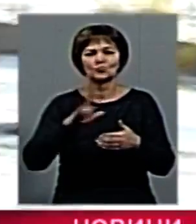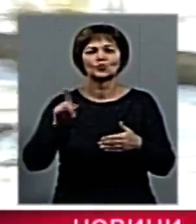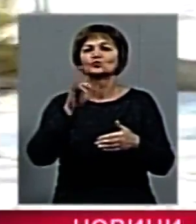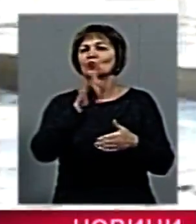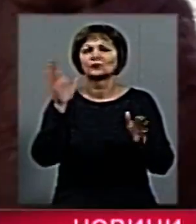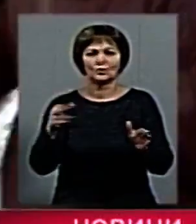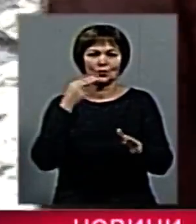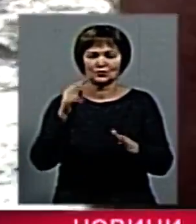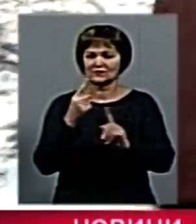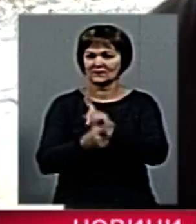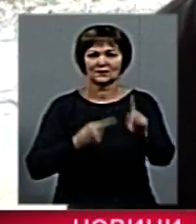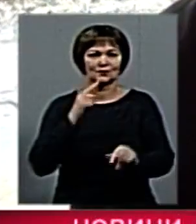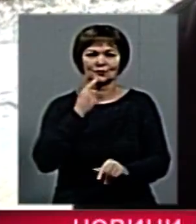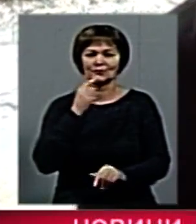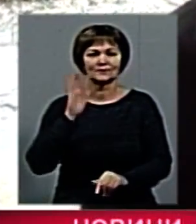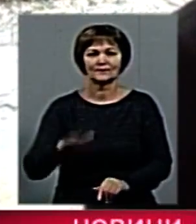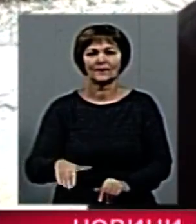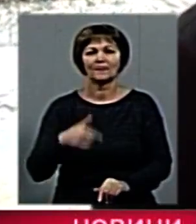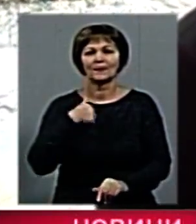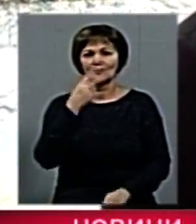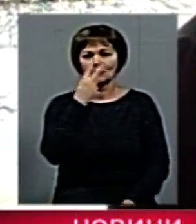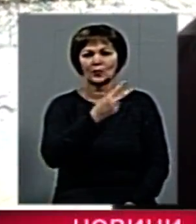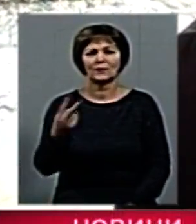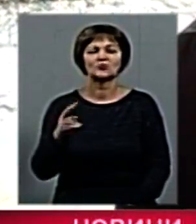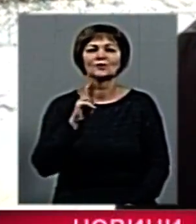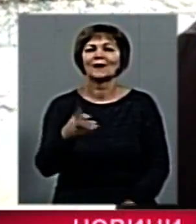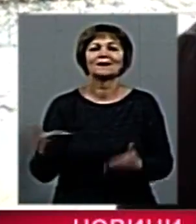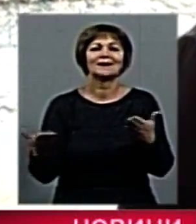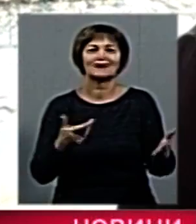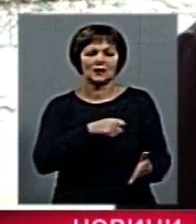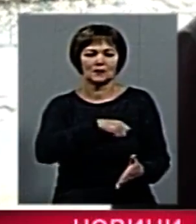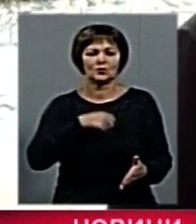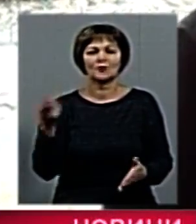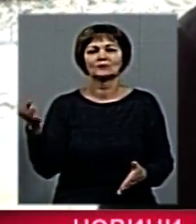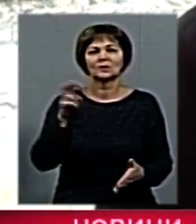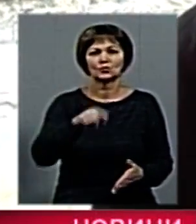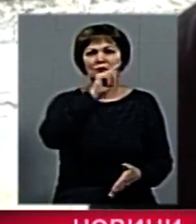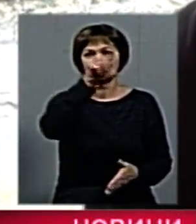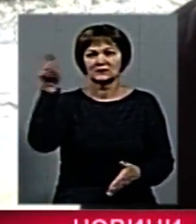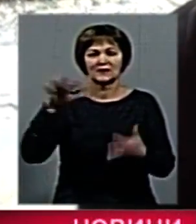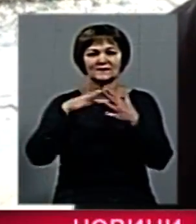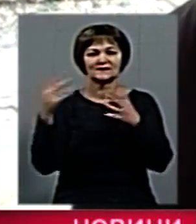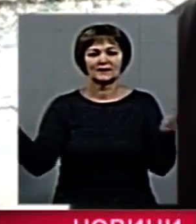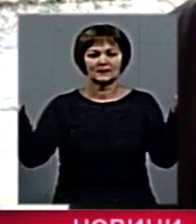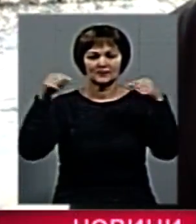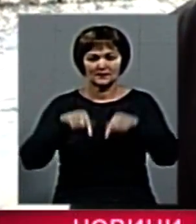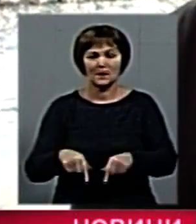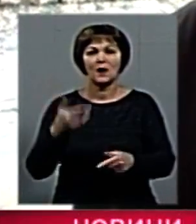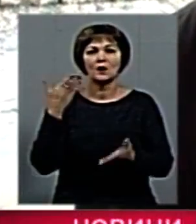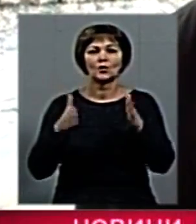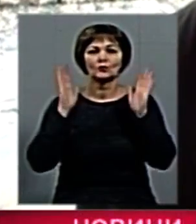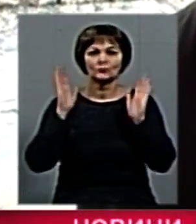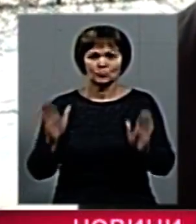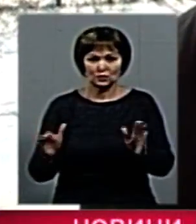десь щось змінить. Ми побачимо, які депутати прийдуть із тих сіл. Якщо будемо робити